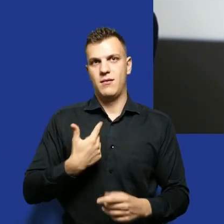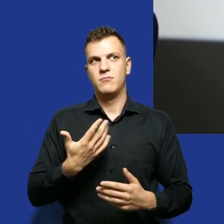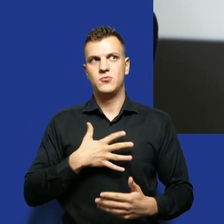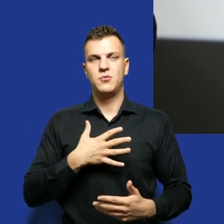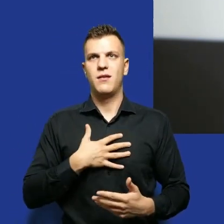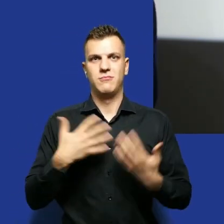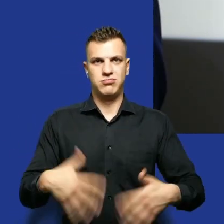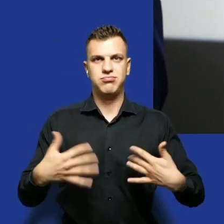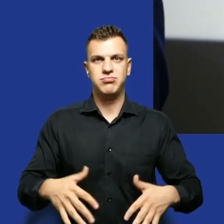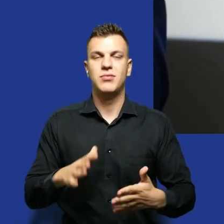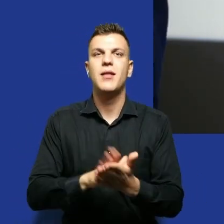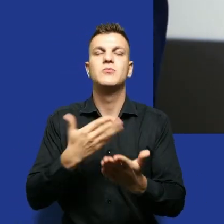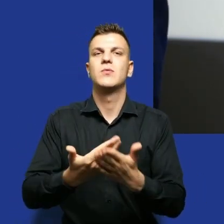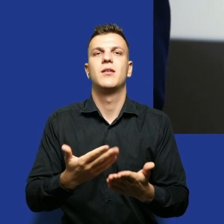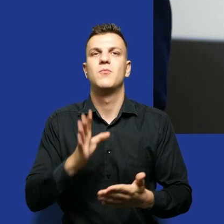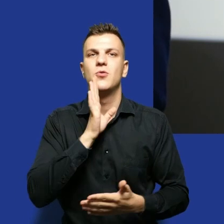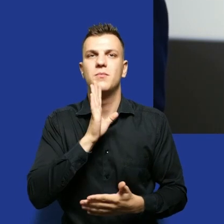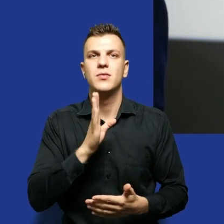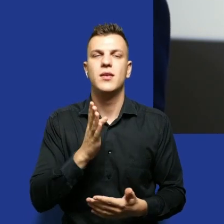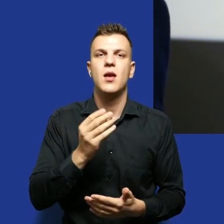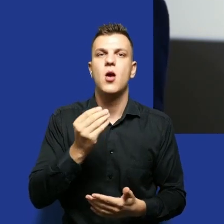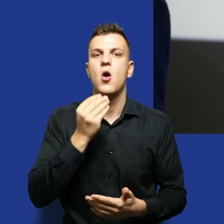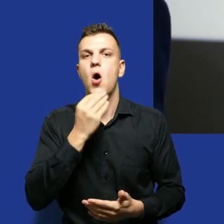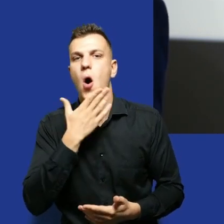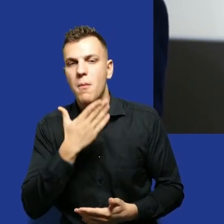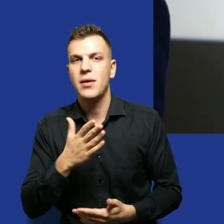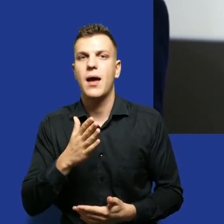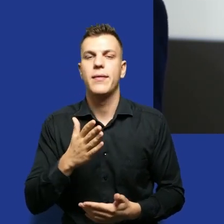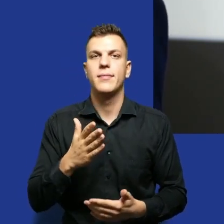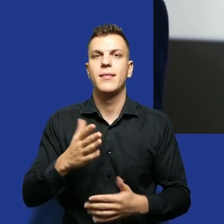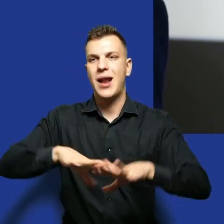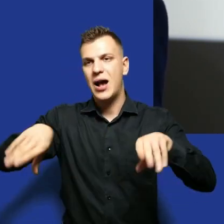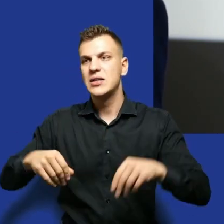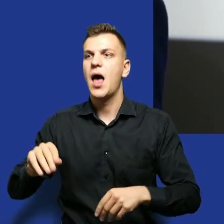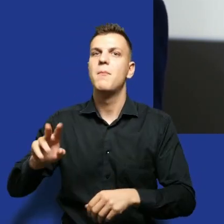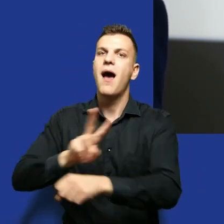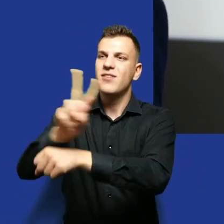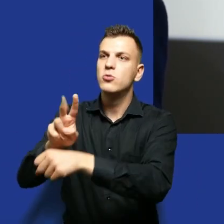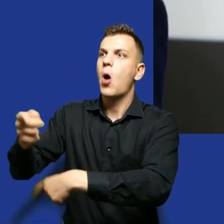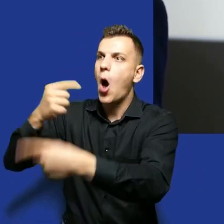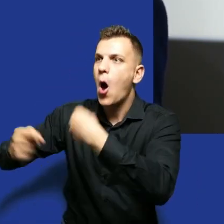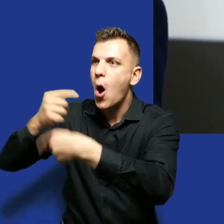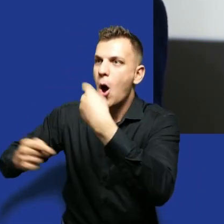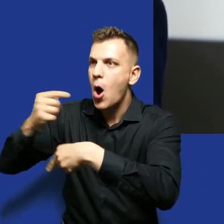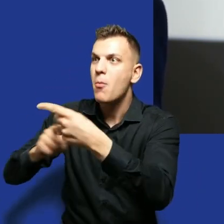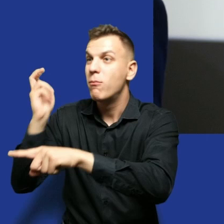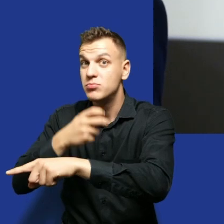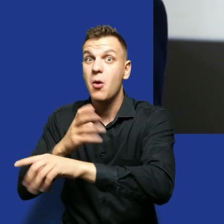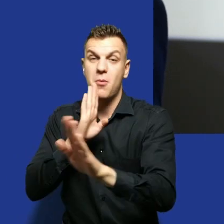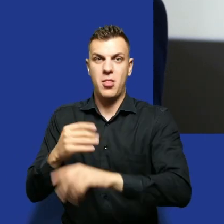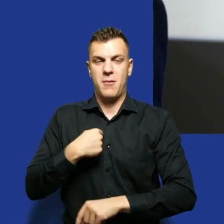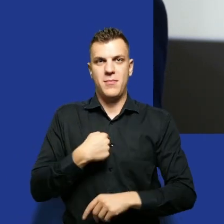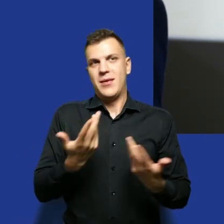na przykład ktoś przy obiedzie mówi o nim i o jego działalności, bo znałem taką historię, ale też z drugiej strony ja widzę też tę drugą